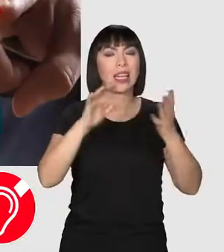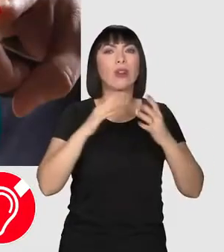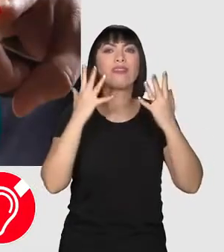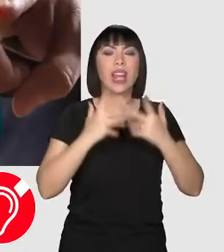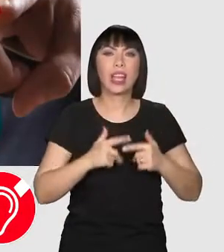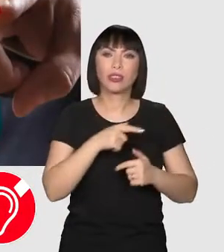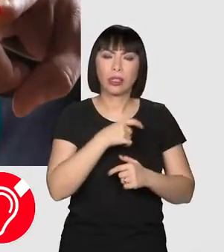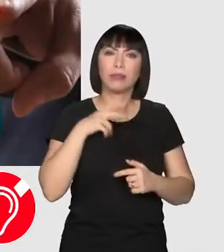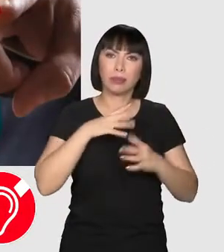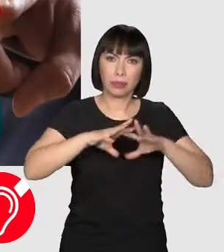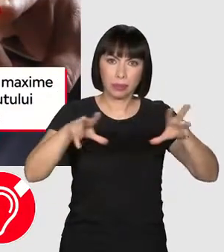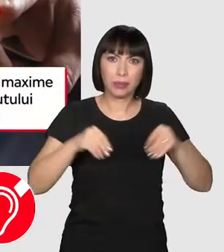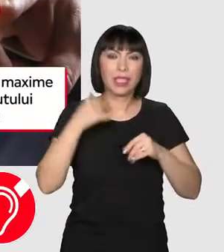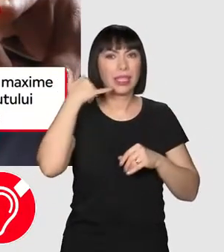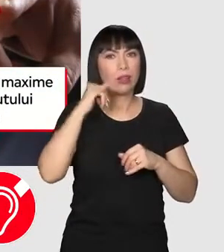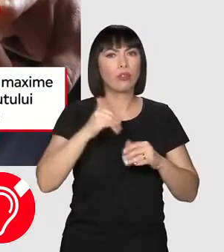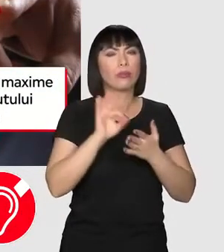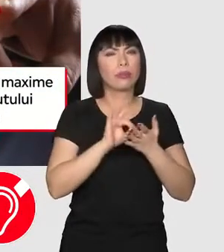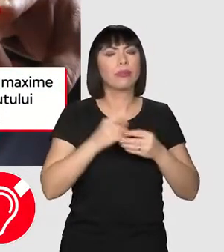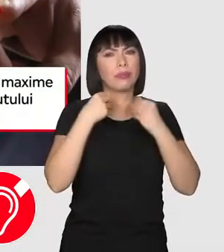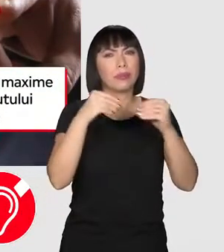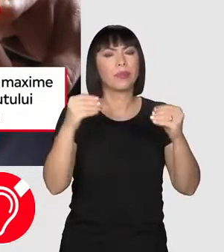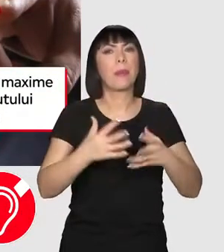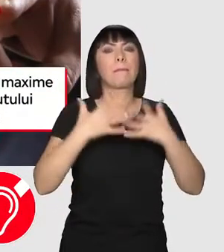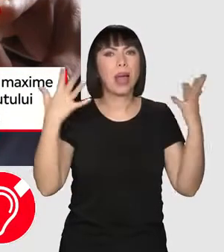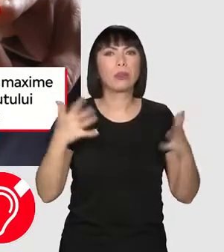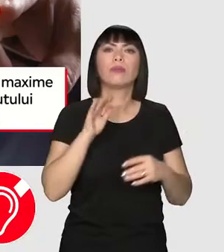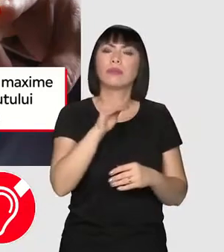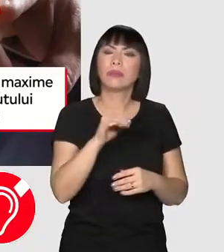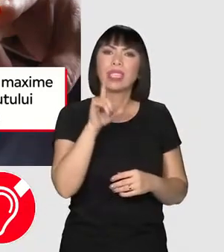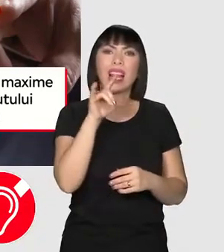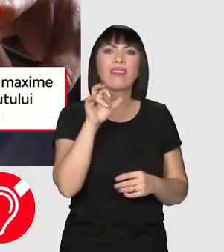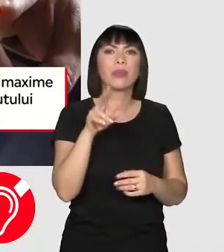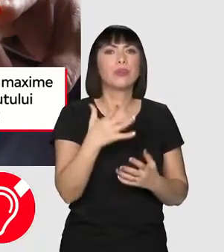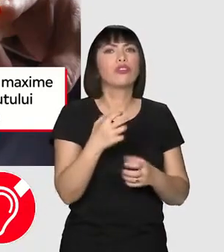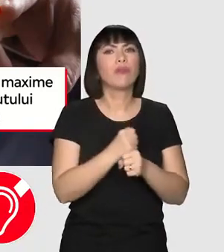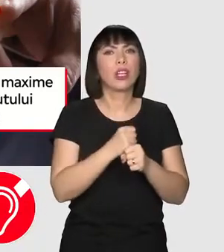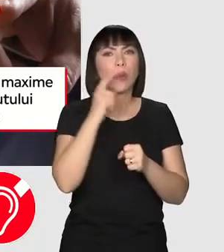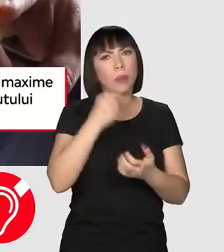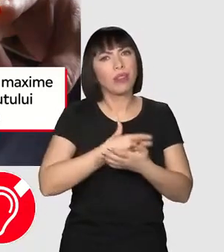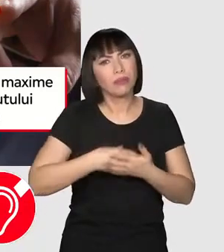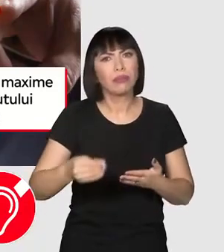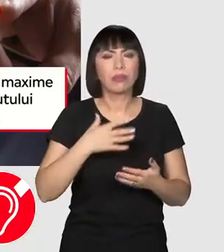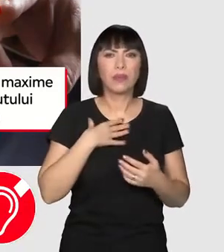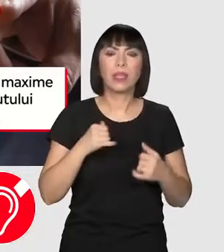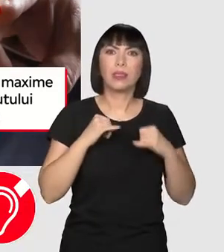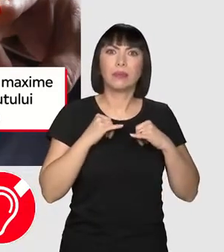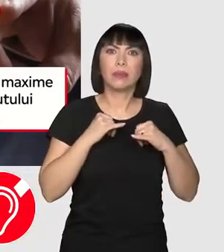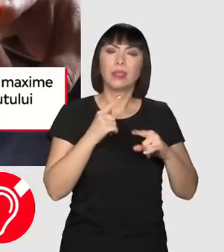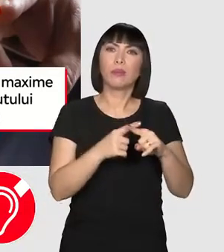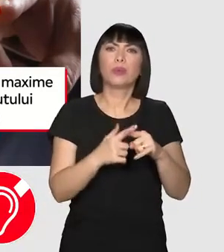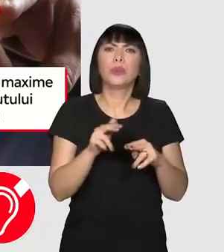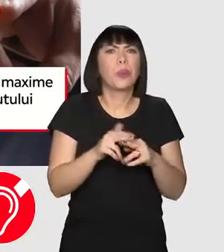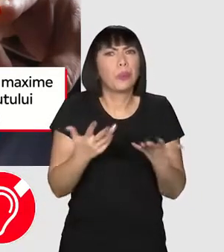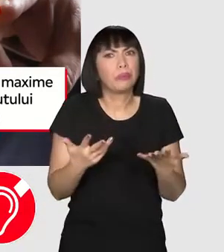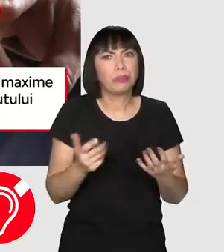Popescu, este cu mine prin telefon și are toate datele despre asta. Așadar, Liviu, ce îi face pe investitori să fie dintr-o dată atât de optimiști?